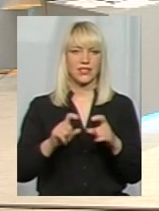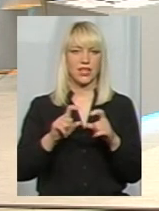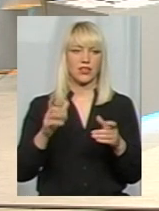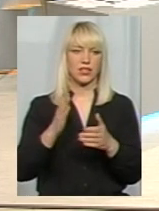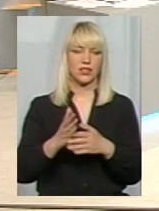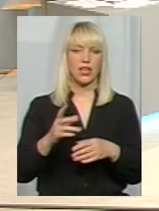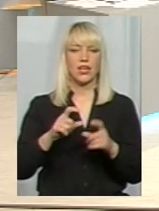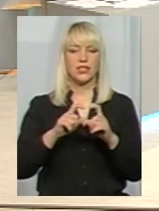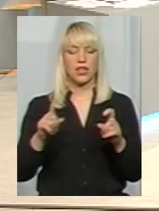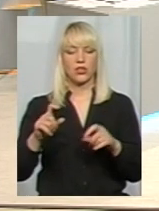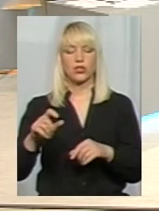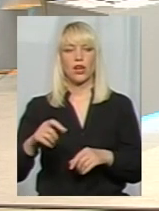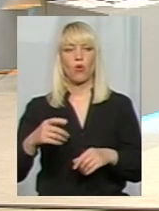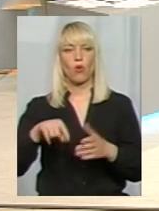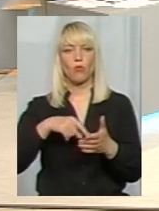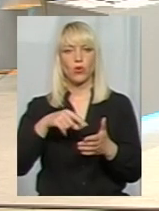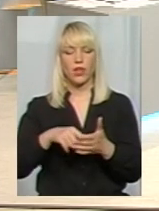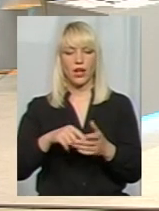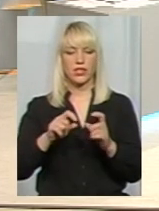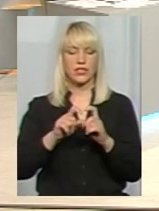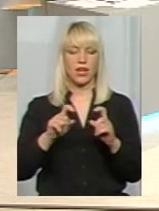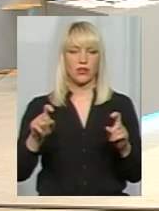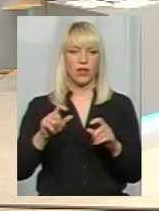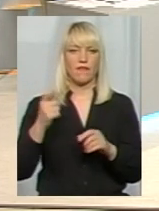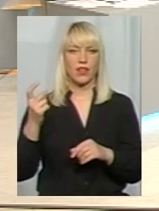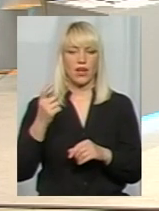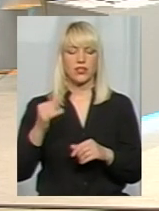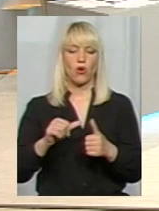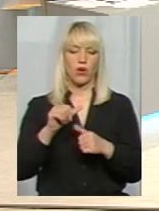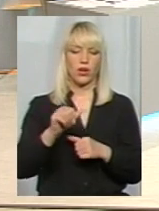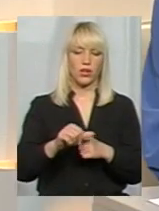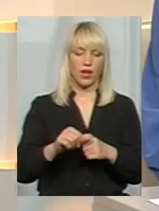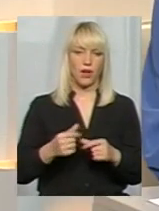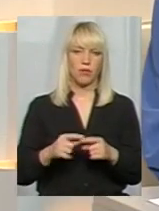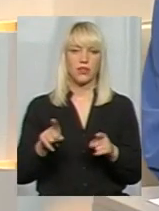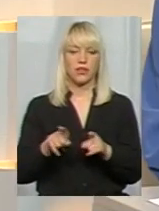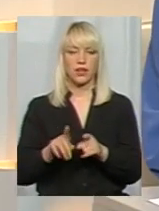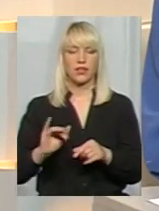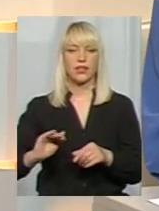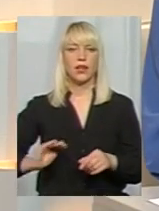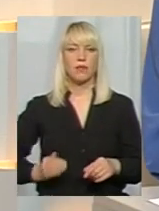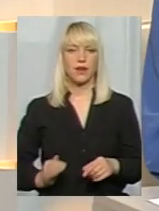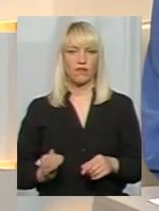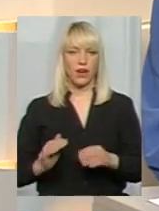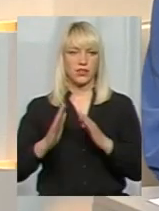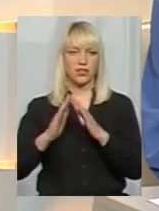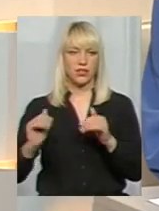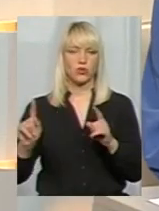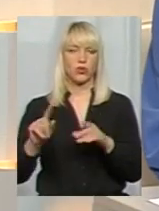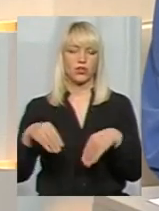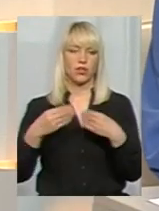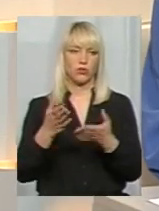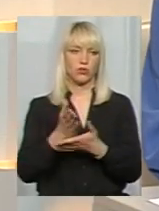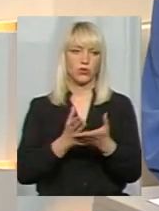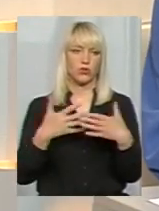комунальної власності окремих адміністративних одиниць, так і заклади приватні, які також надають